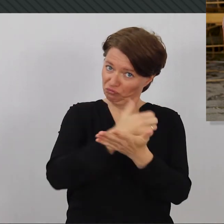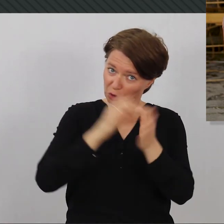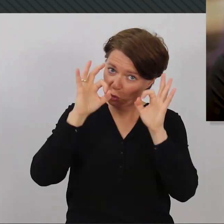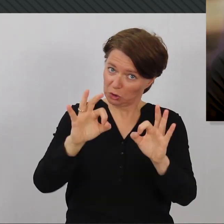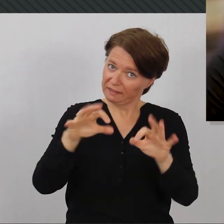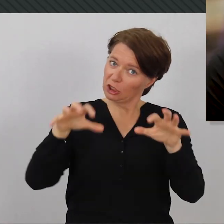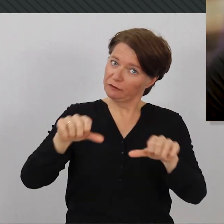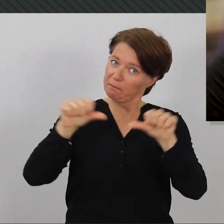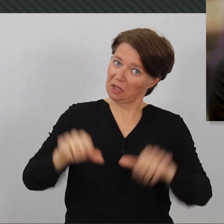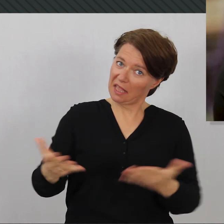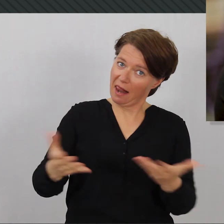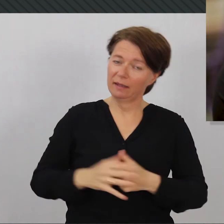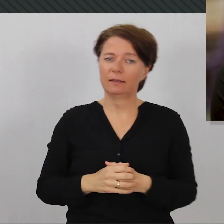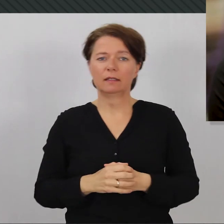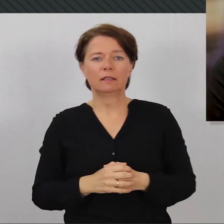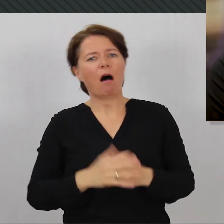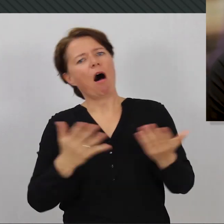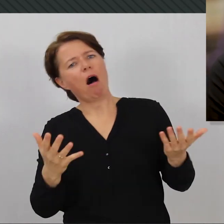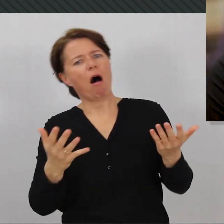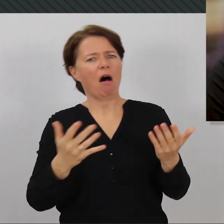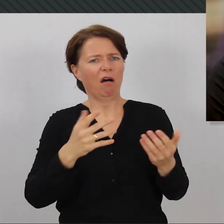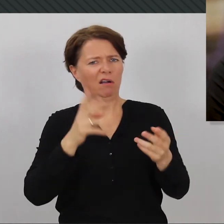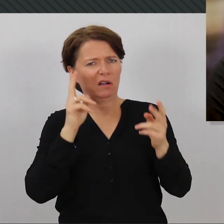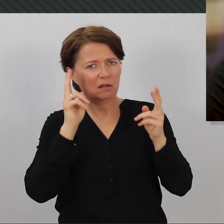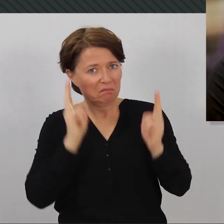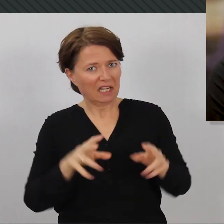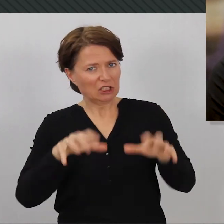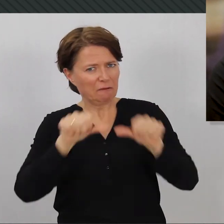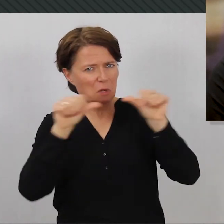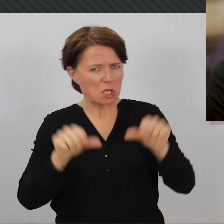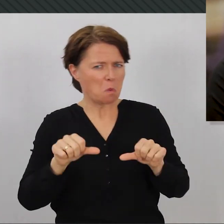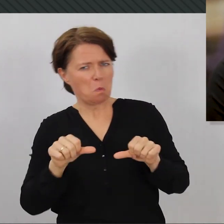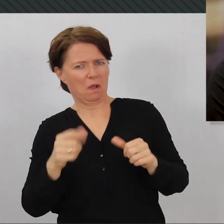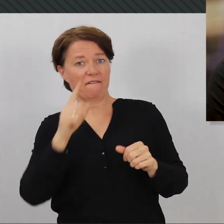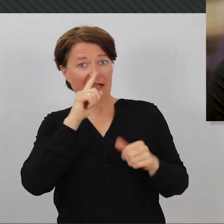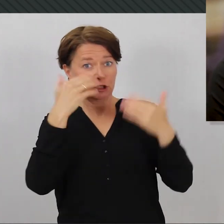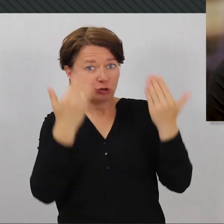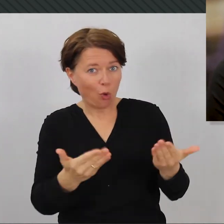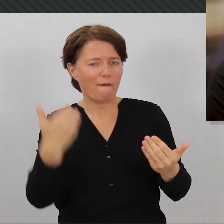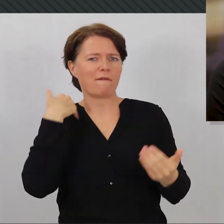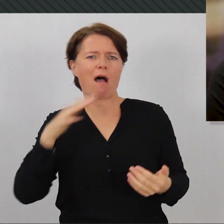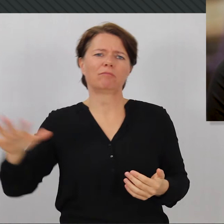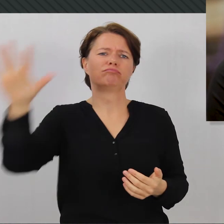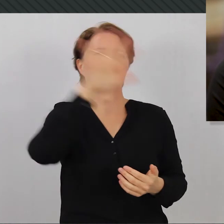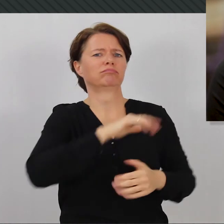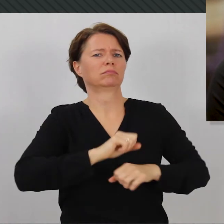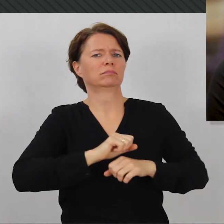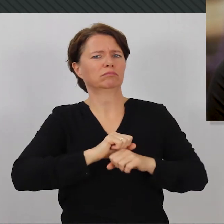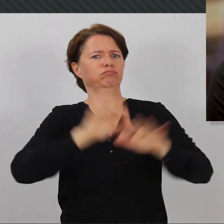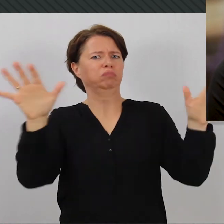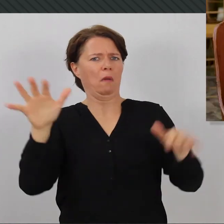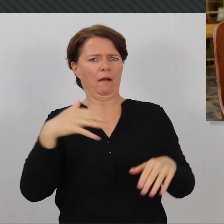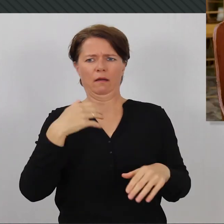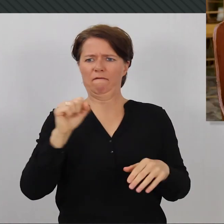leben? Es ist kein Geschäftsmodell, weil wenn es ein gutes Geschäftsmodell wäre, dann wundere ich mich, warum ich der Einzige bin momentan, der das macht.